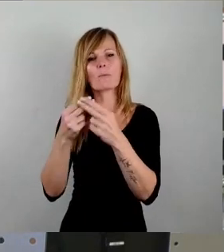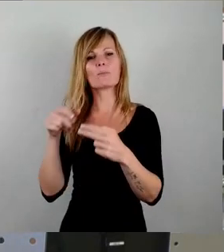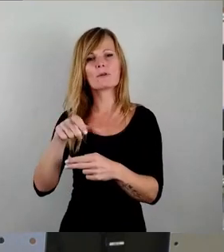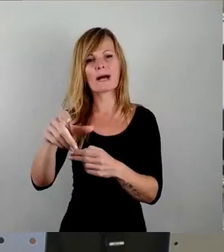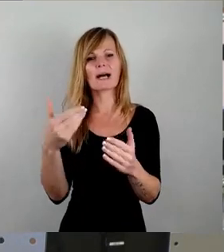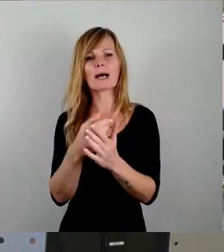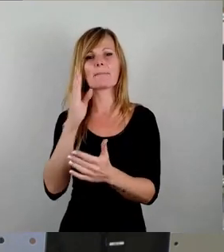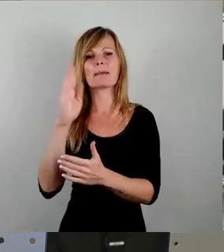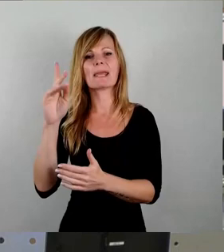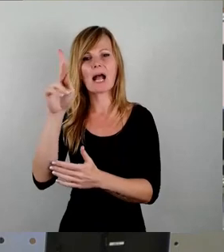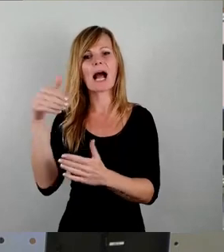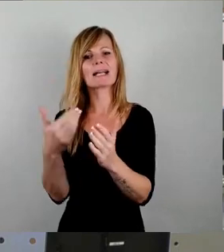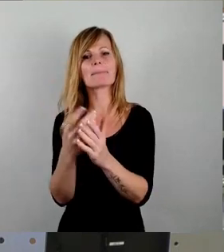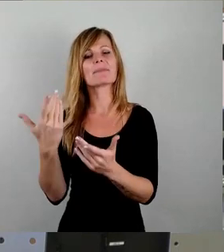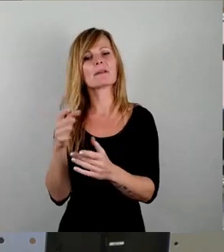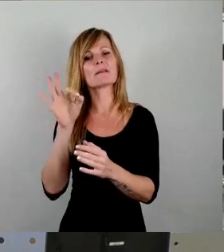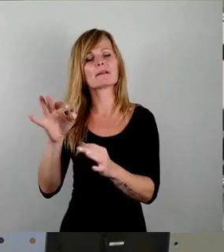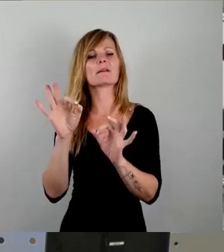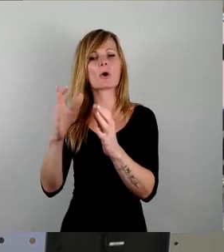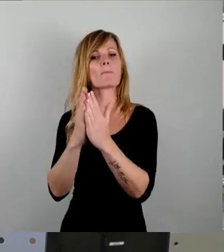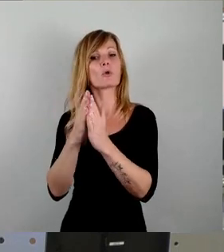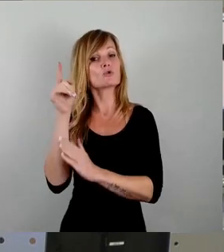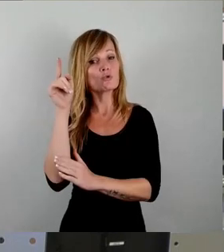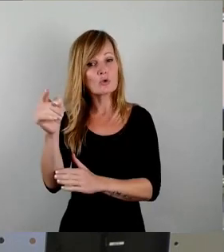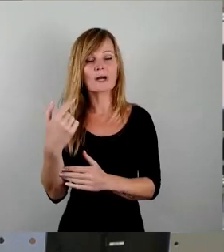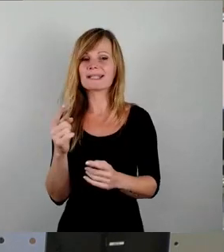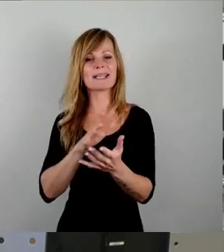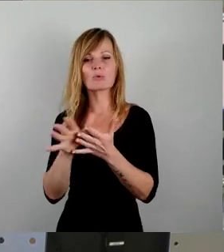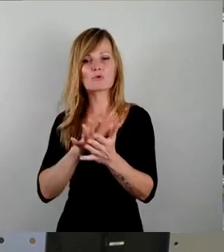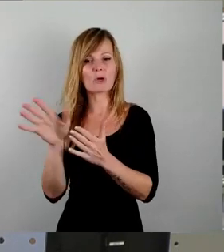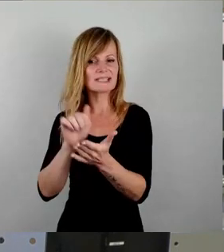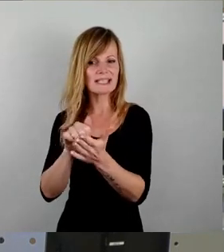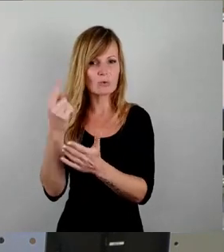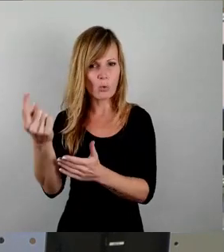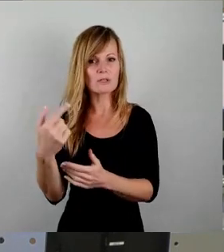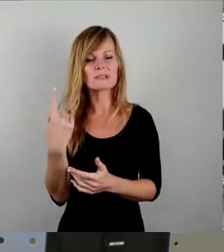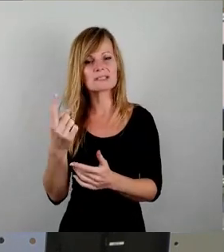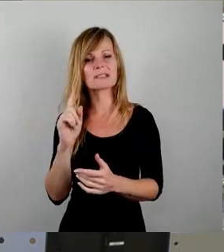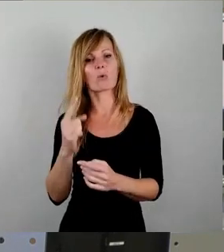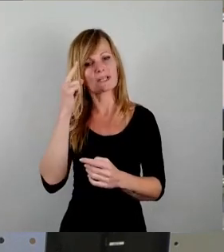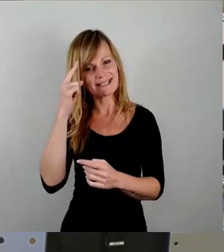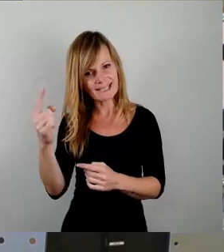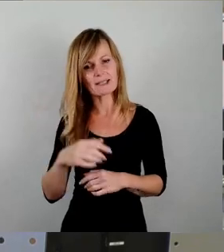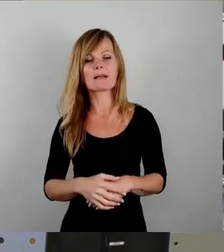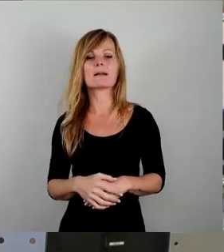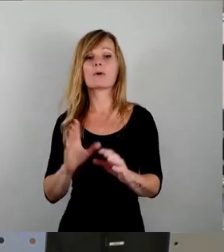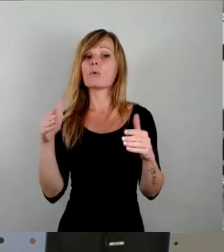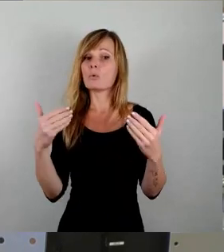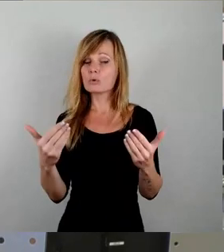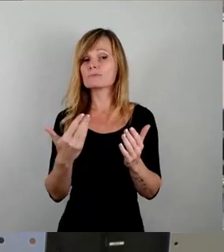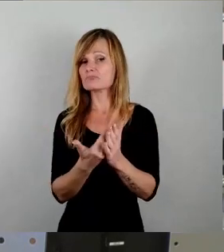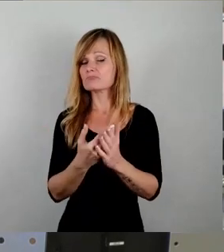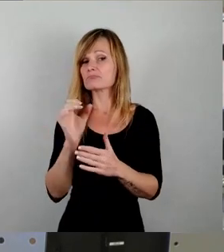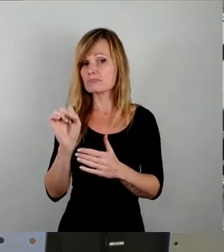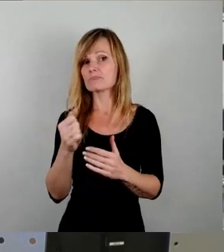BBK eine entsprechende Broschüre. Die ist also nicht umsonst gedruckt worden, sondern die macht durchaus Sinn. Und das kann man nur